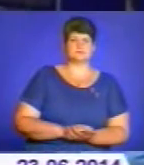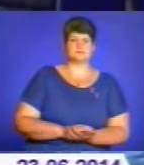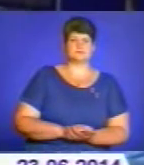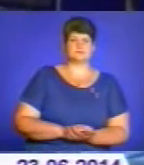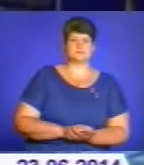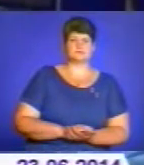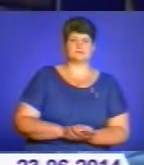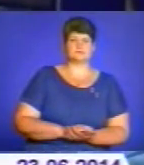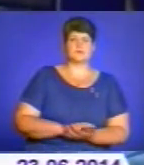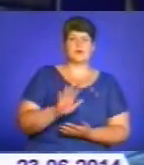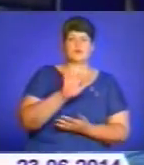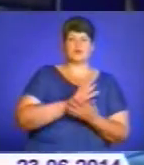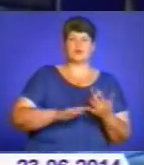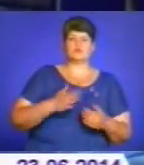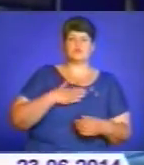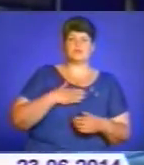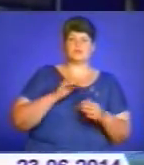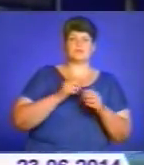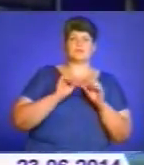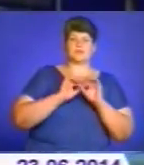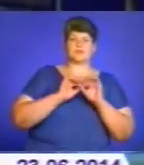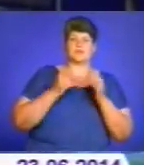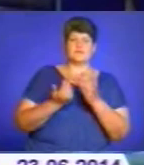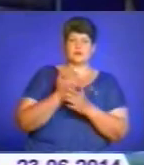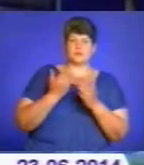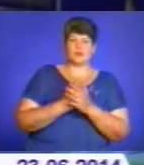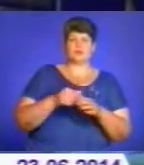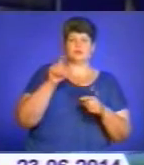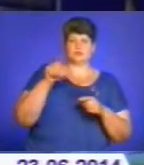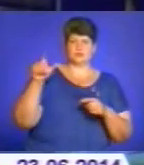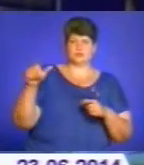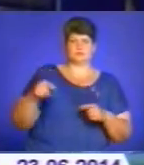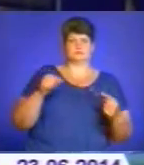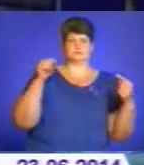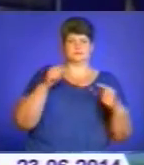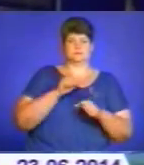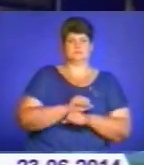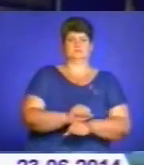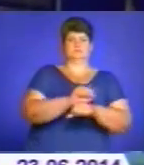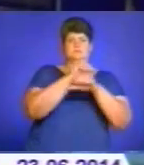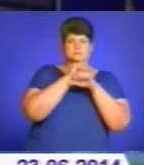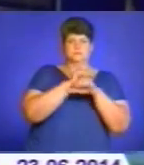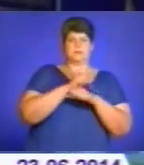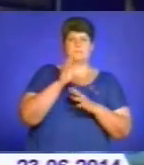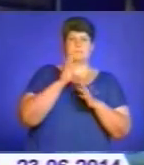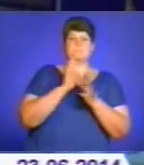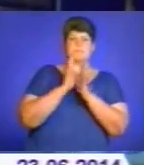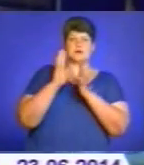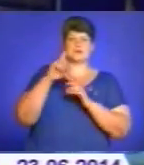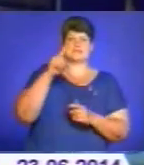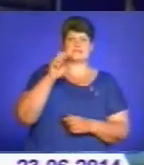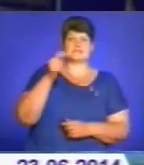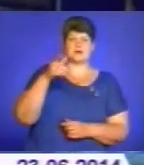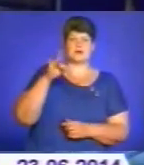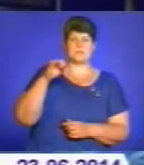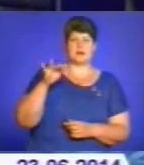І продовжуємо наш випуск. Громада Тернополя постала проти забудови парку Загребелля. У суботу активісти більше як